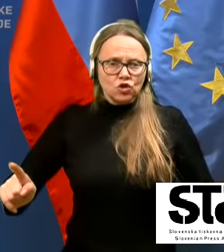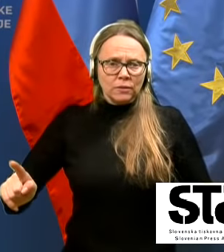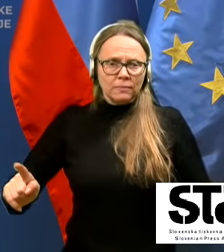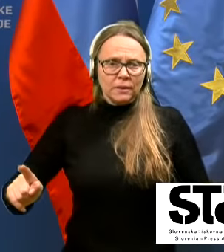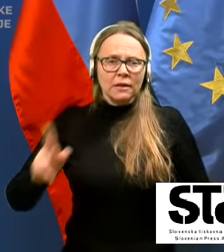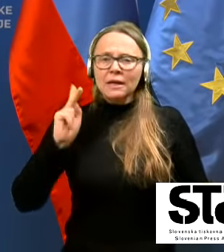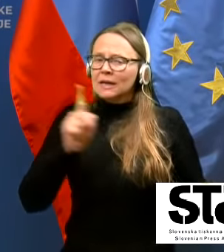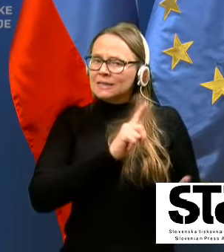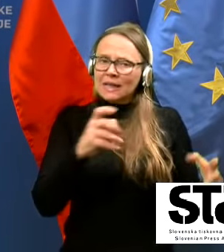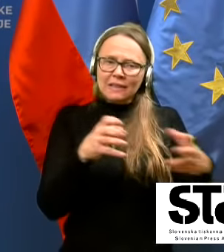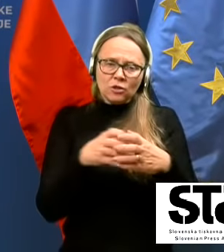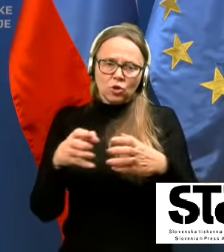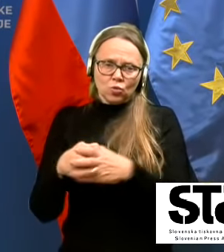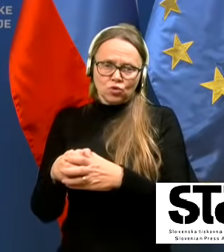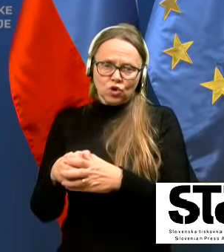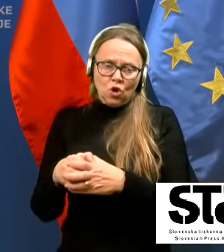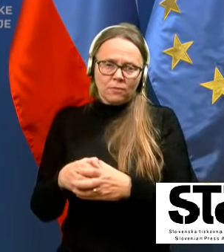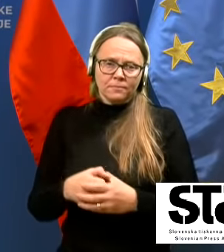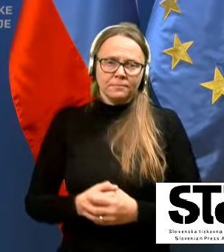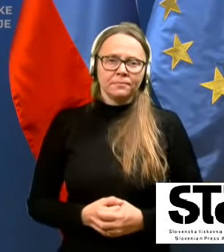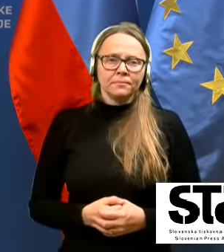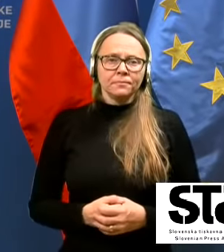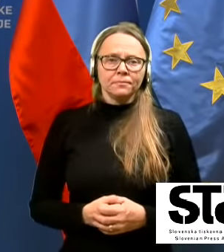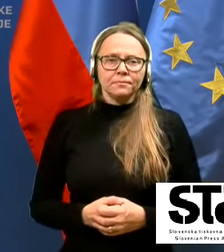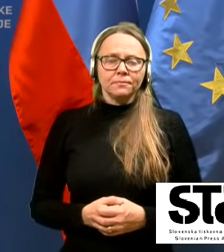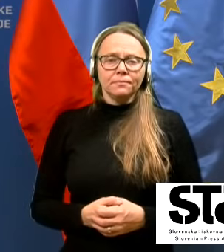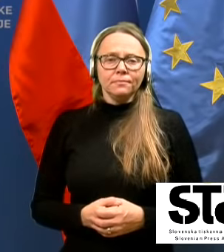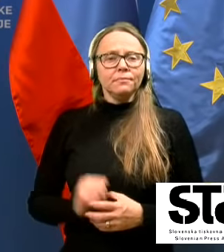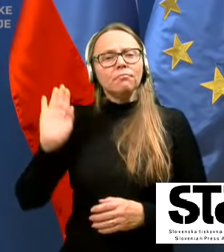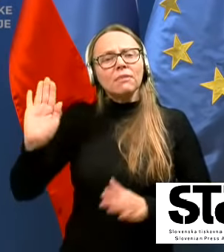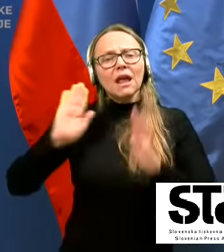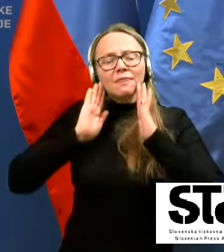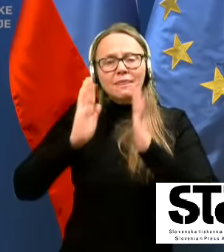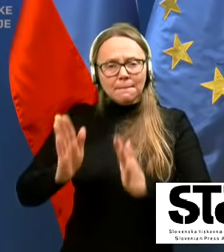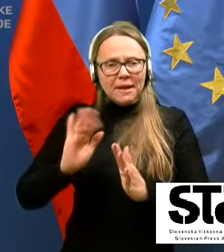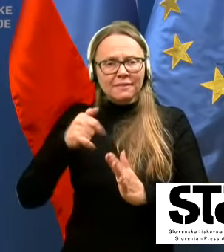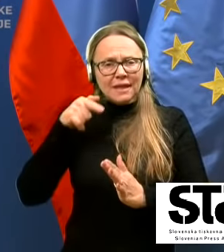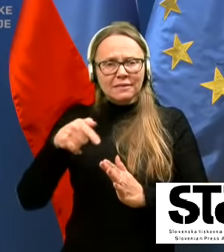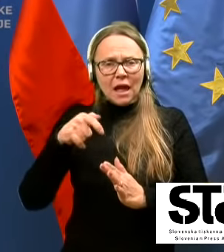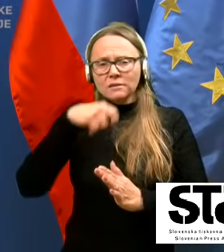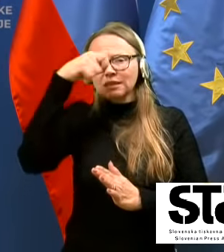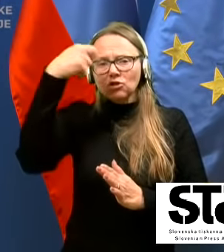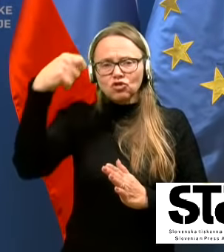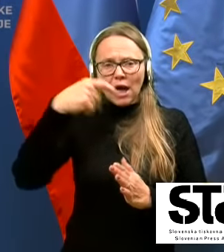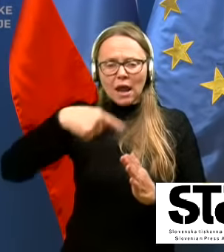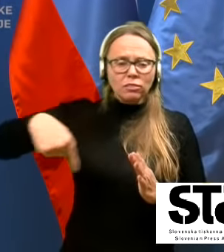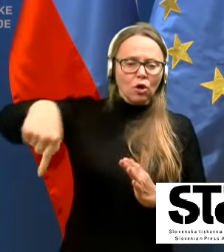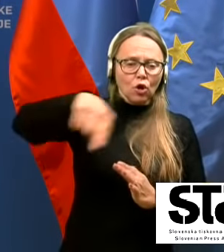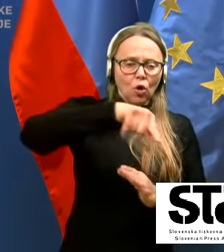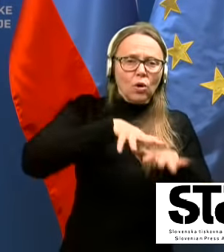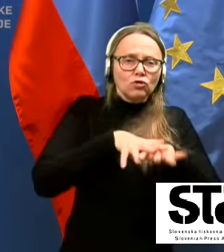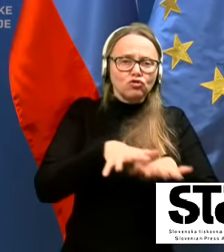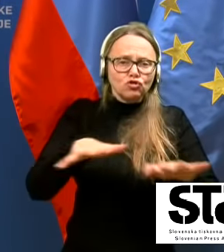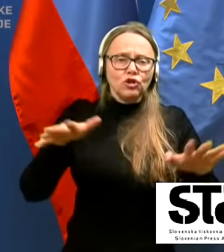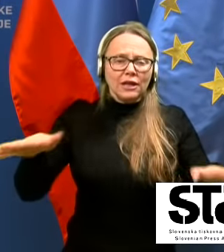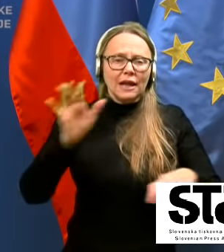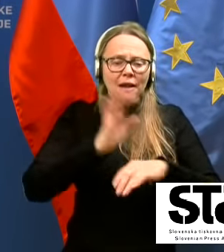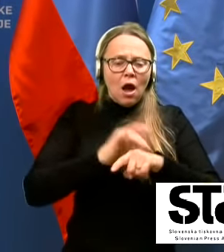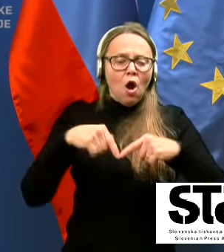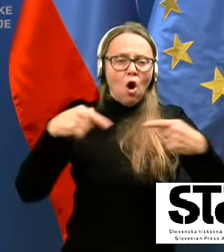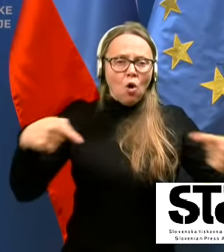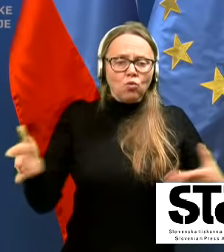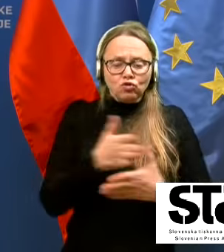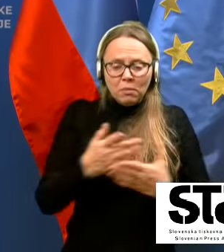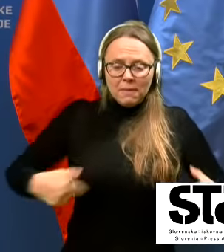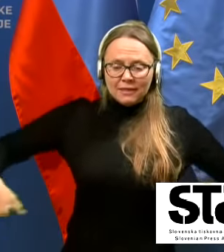ne družijo. In sveda naš namen je, da ta začaran krok širenja okužbe med nami